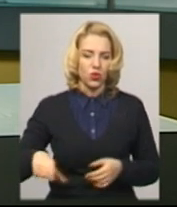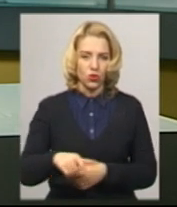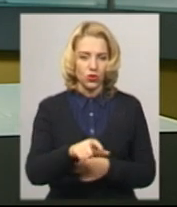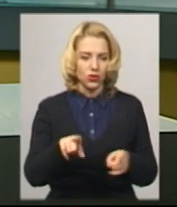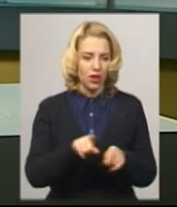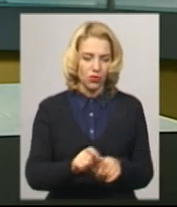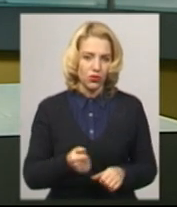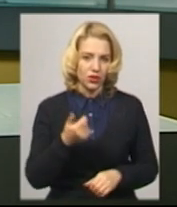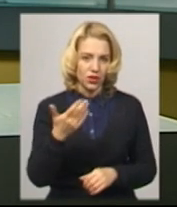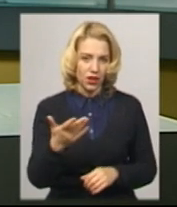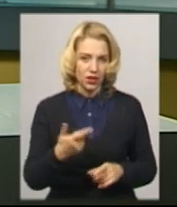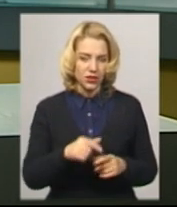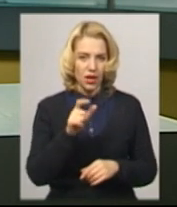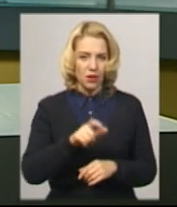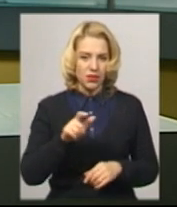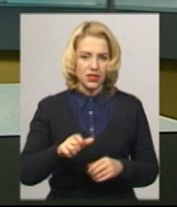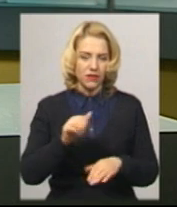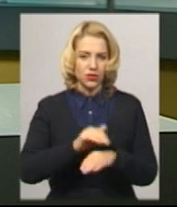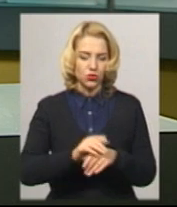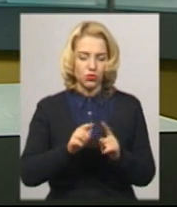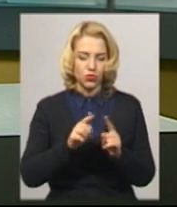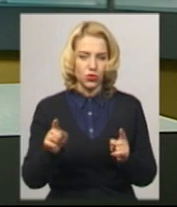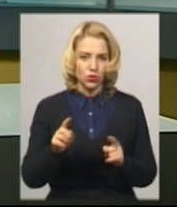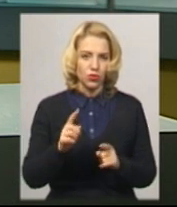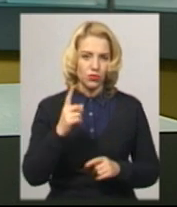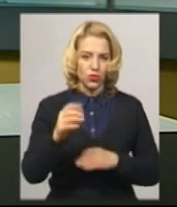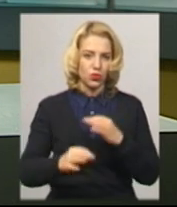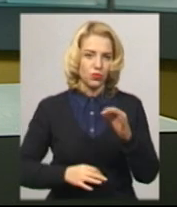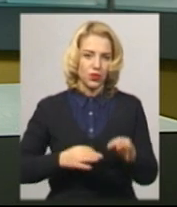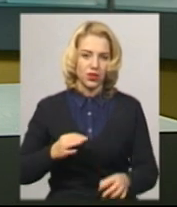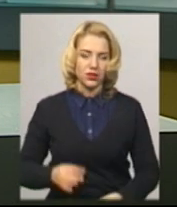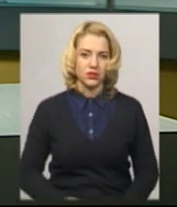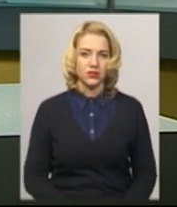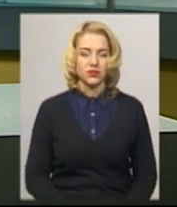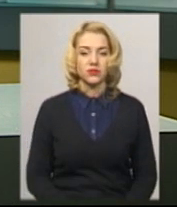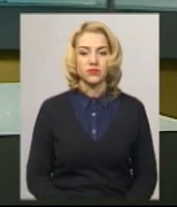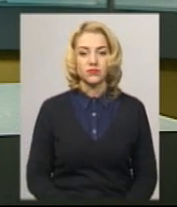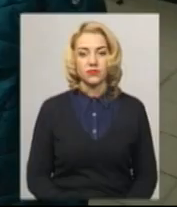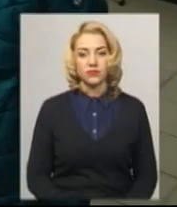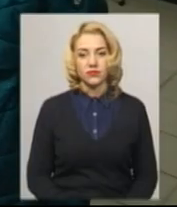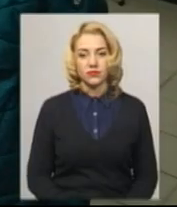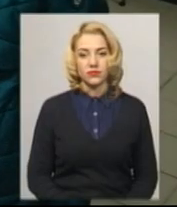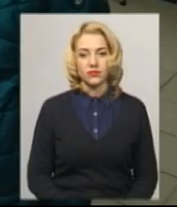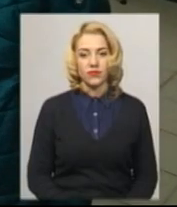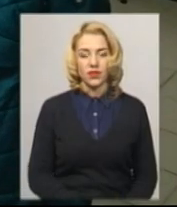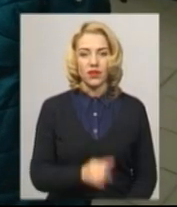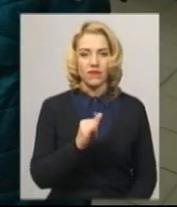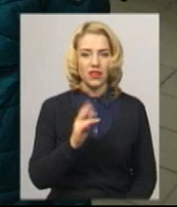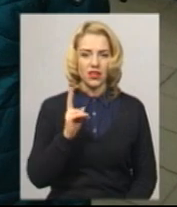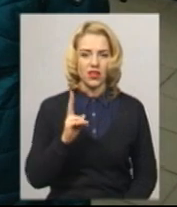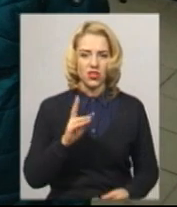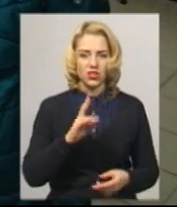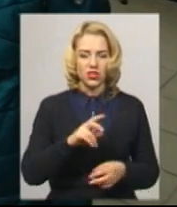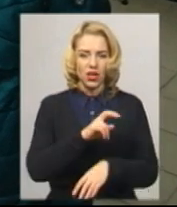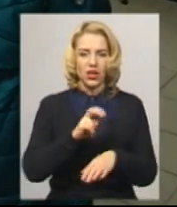кількість пацієнтів у травмпункті фіксують протягом доби. Подробиці у сюжеті Анастасії Збродової. Івані Киреніченко, лікарі